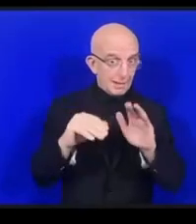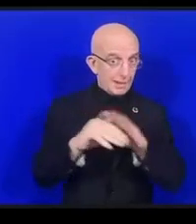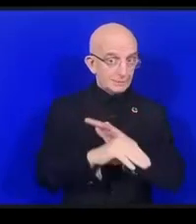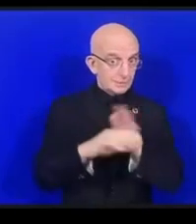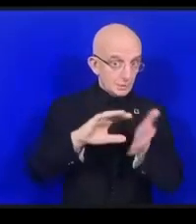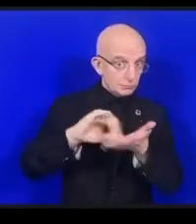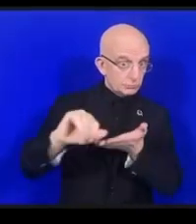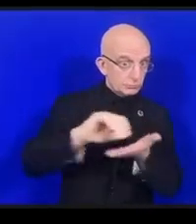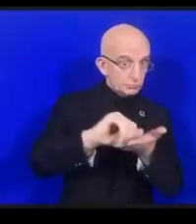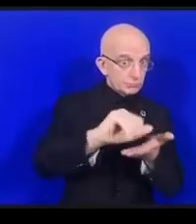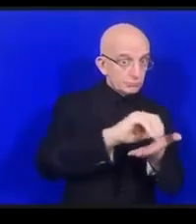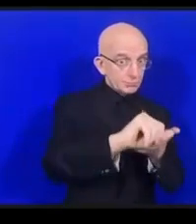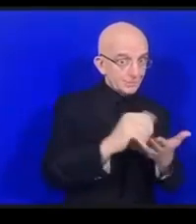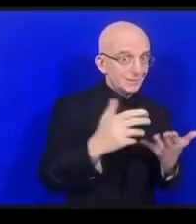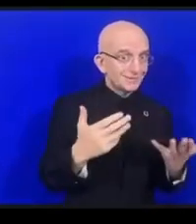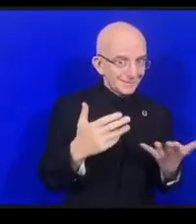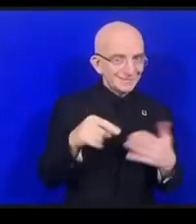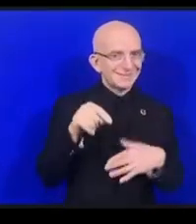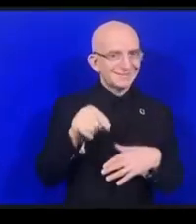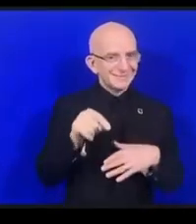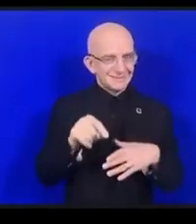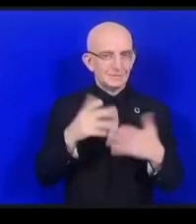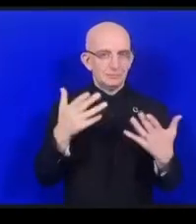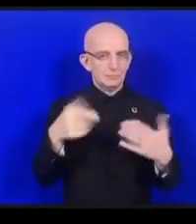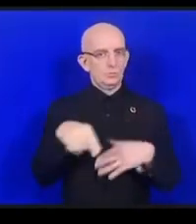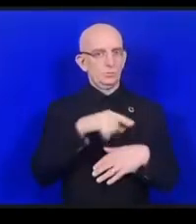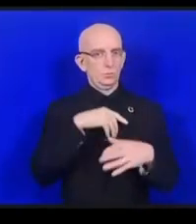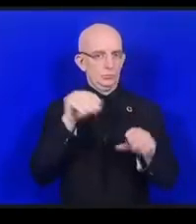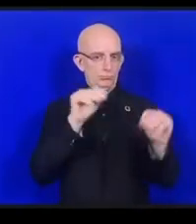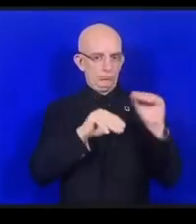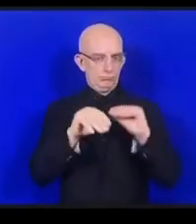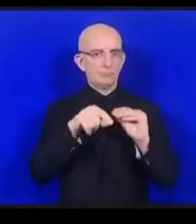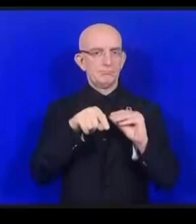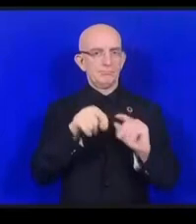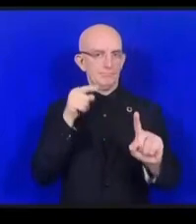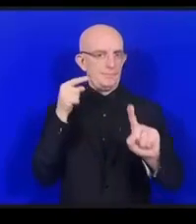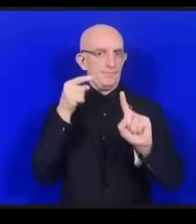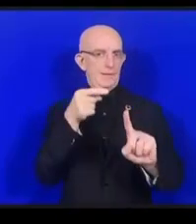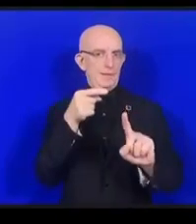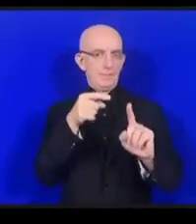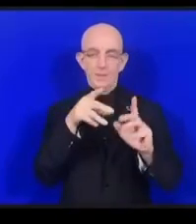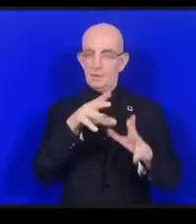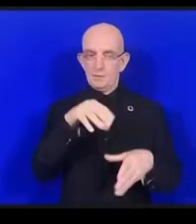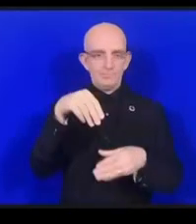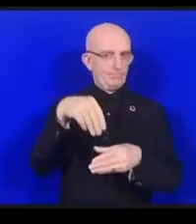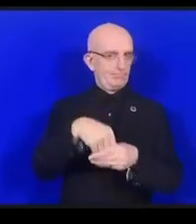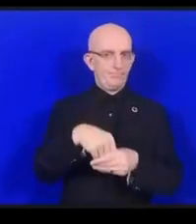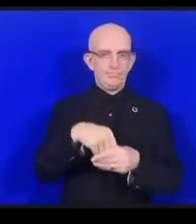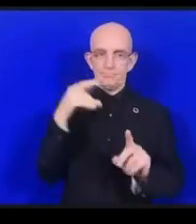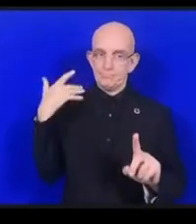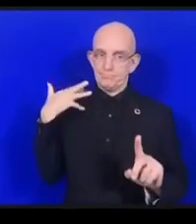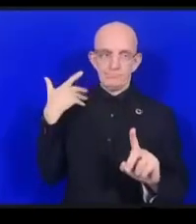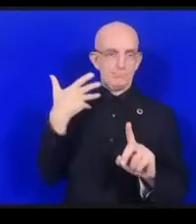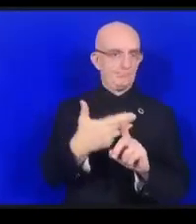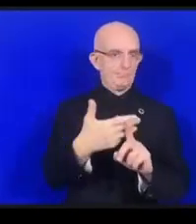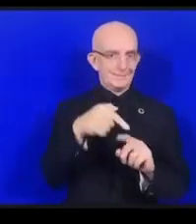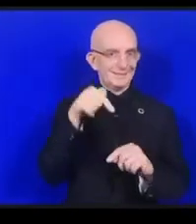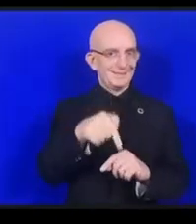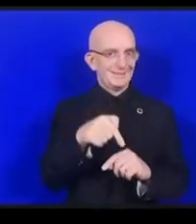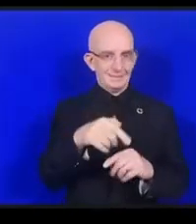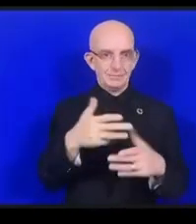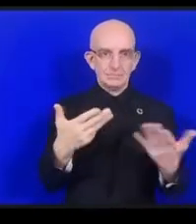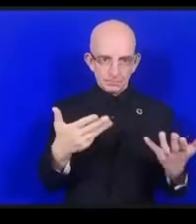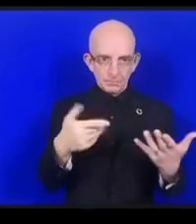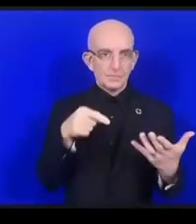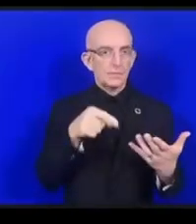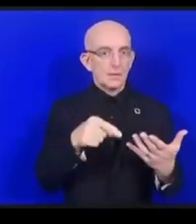環境に入れられてあるものでもステアに目的がなくなったものあるいは目